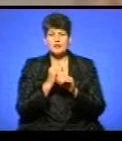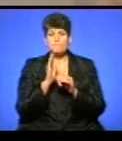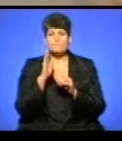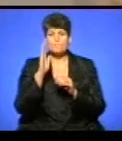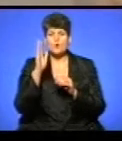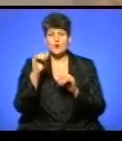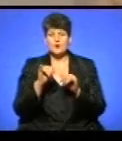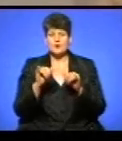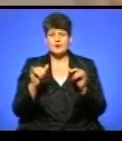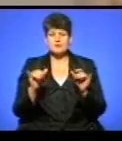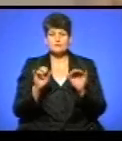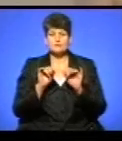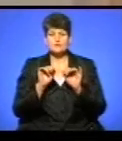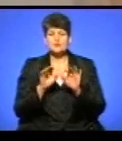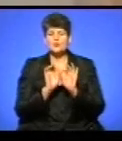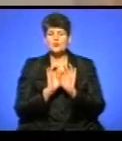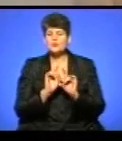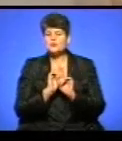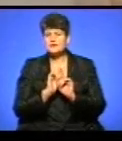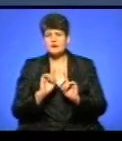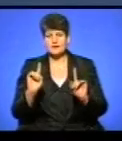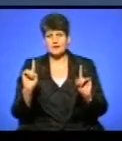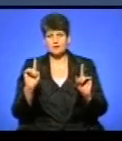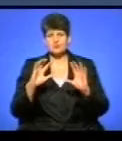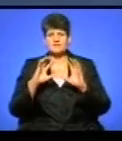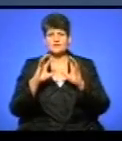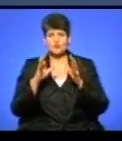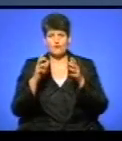І це унікальний шедер світового мистецтва.